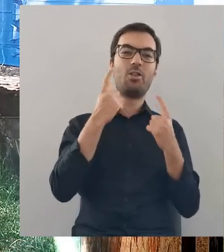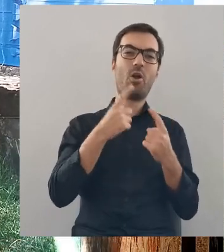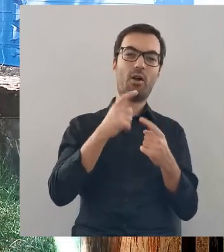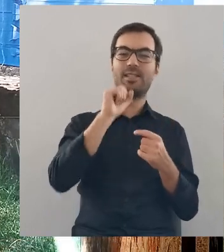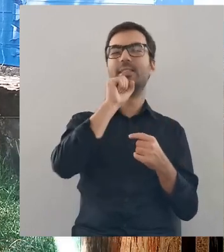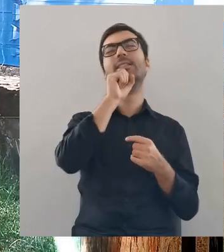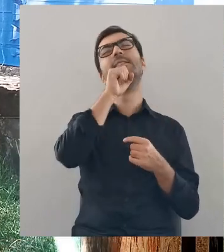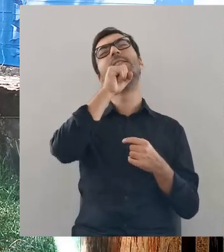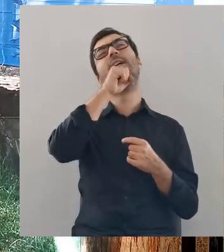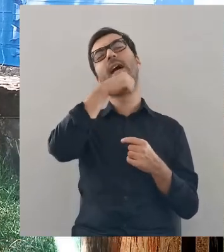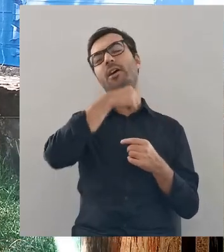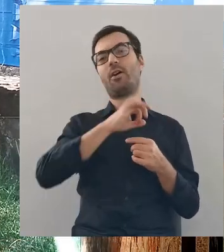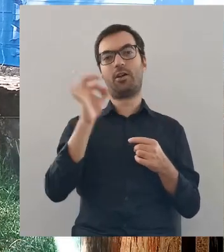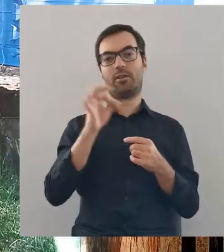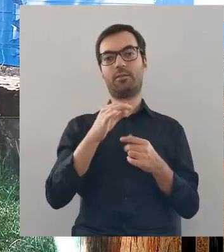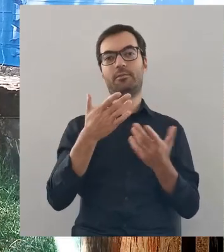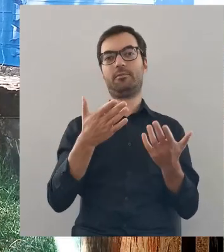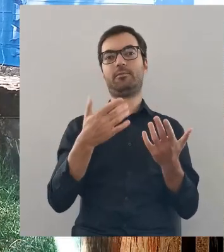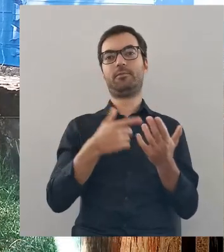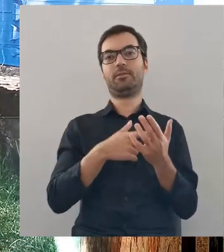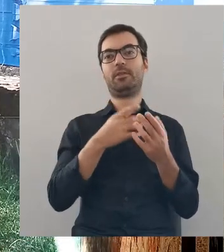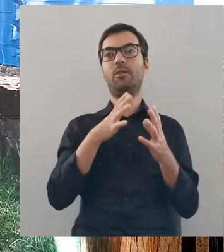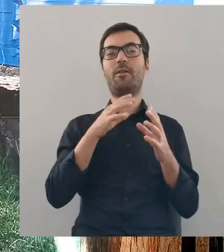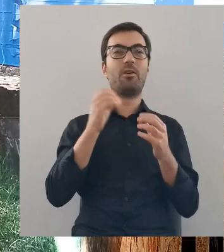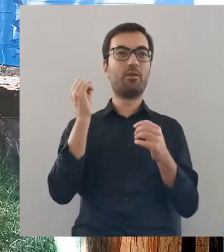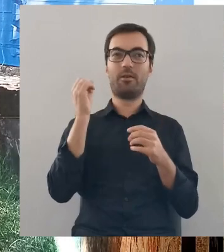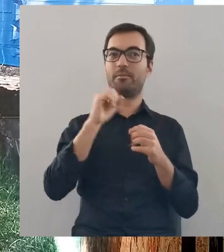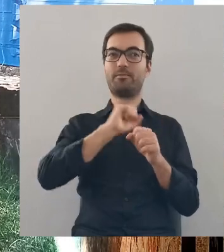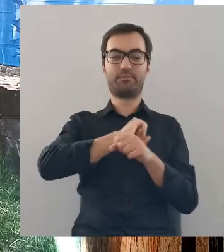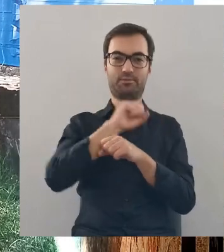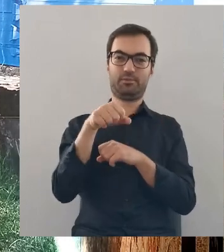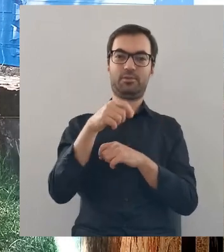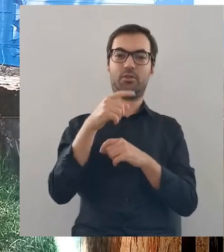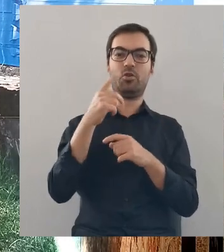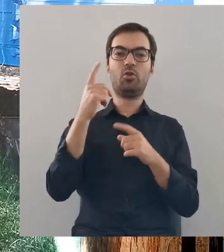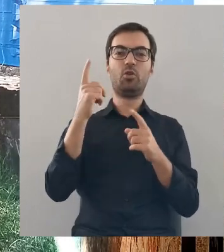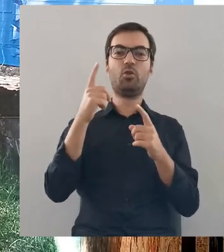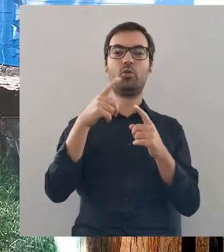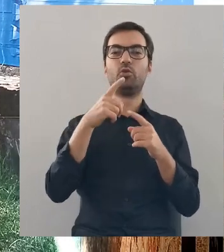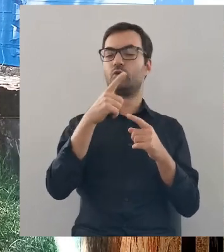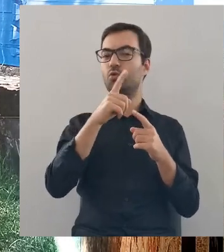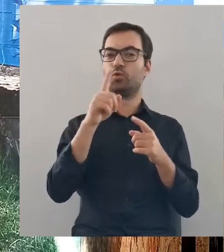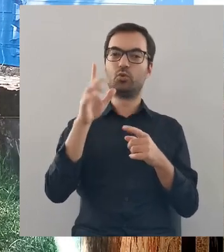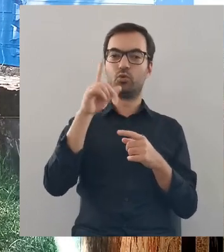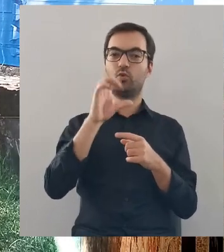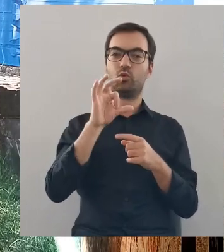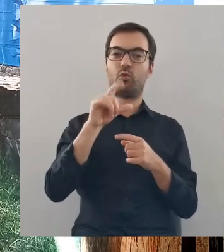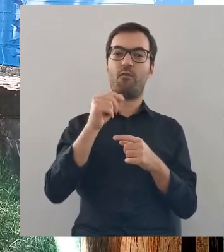antyczna, stara przecież straszliwie, dużo starsza od słowiańskiej,